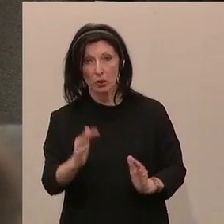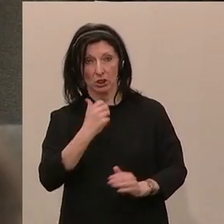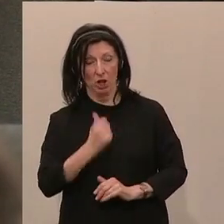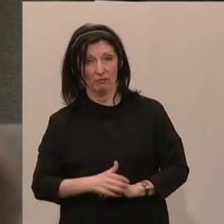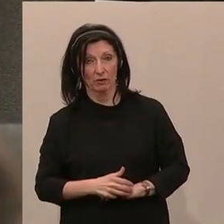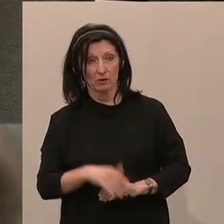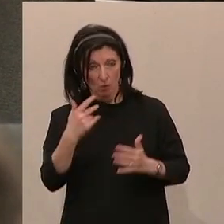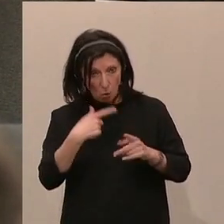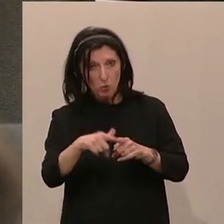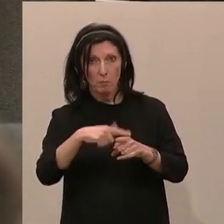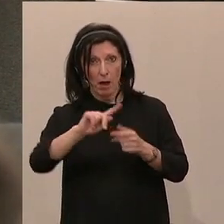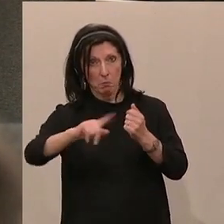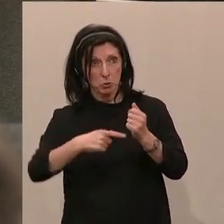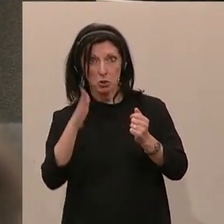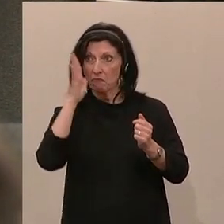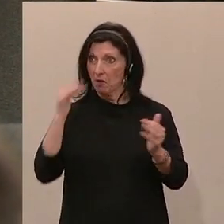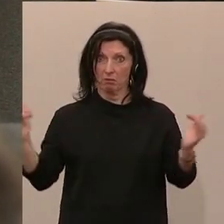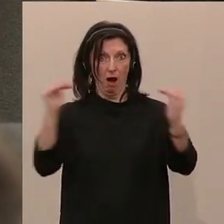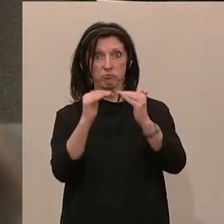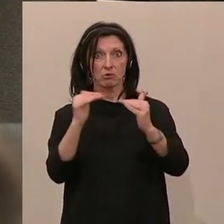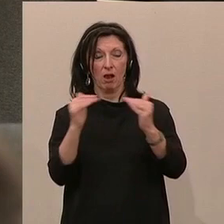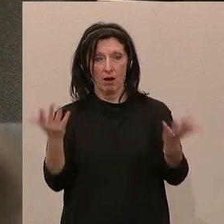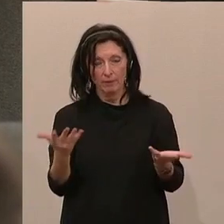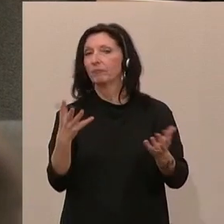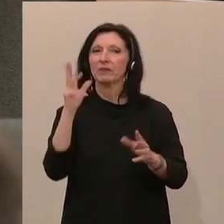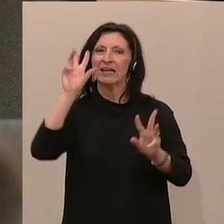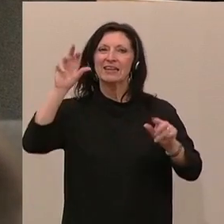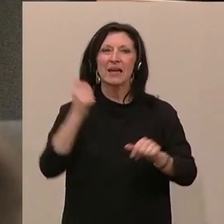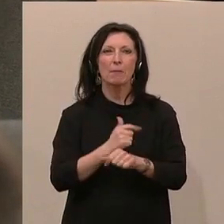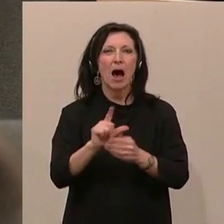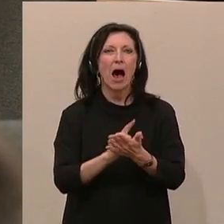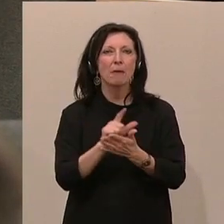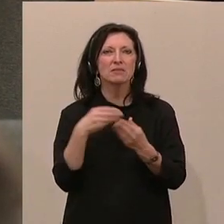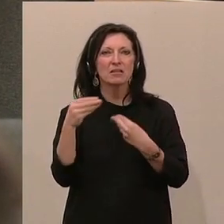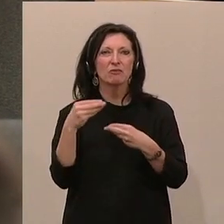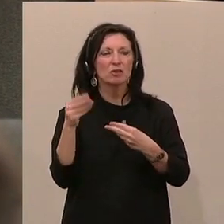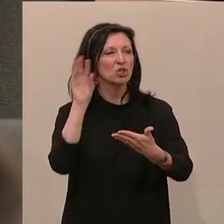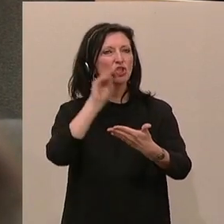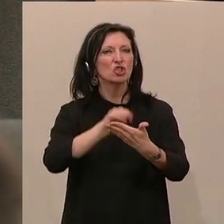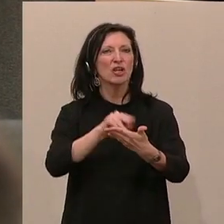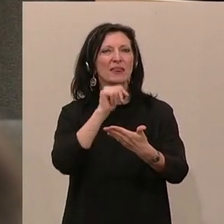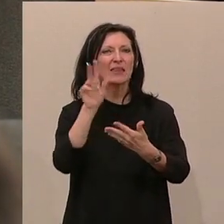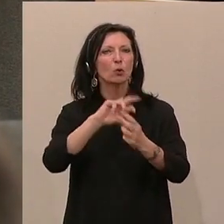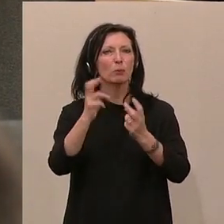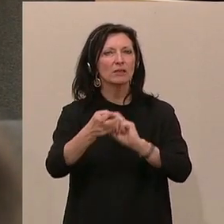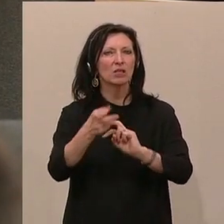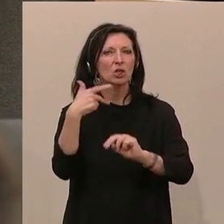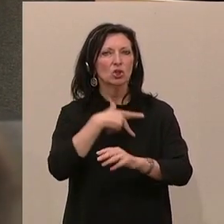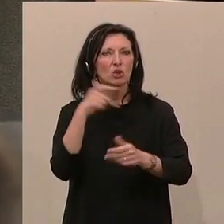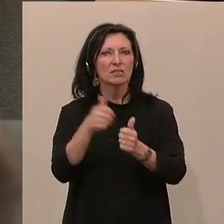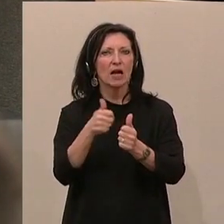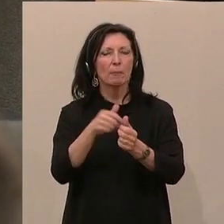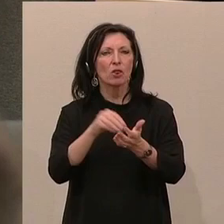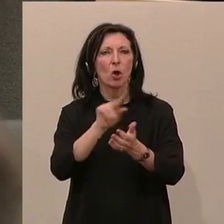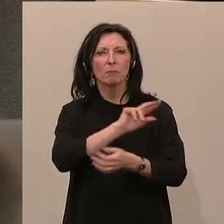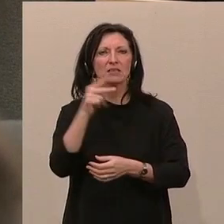dieses Budget auch ausgleichen werden. Zum Stichwort Arbeitszeitflexibilisierung. Da steht drinnen nicht umgesetzt, da die Sozialpartner noch bis 30